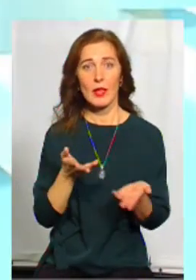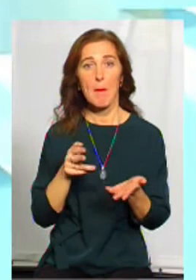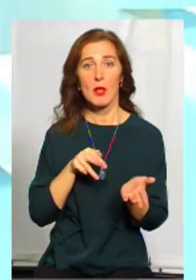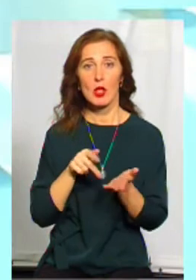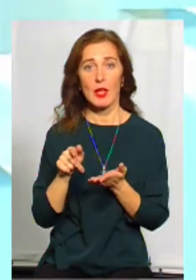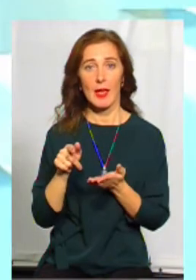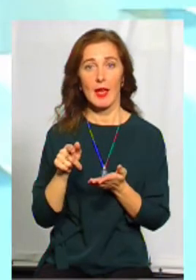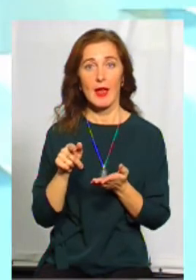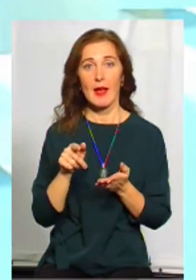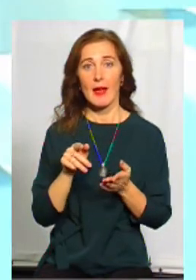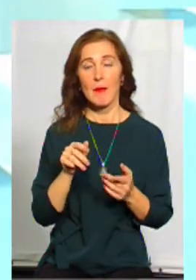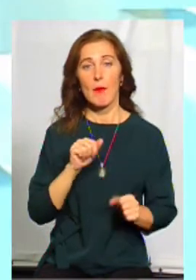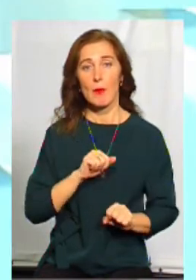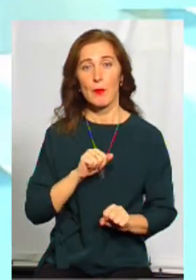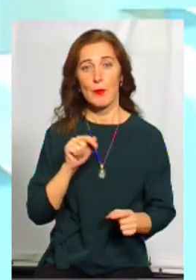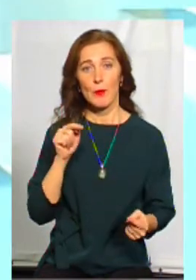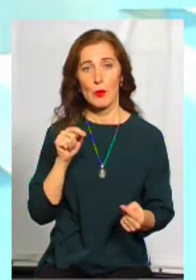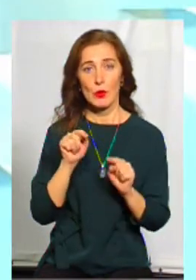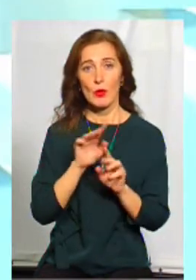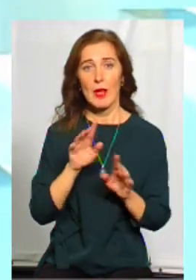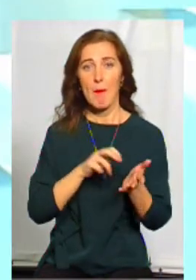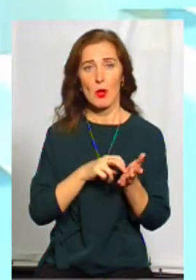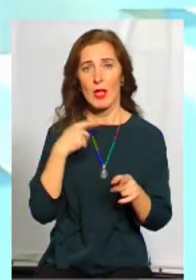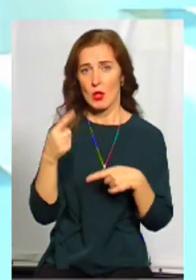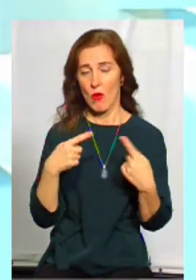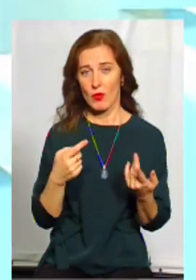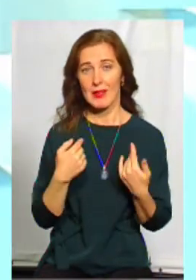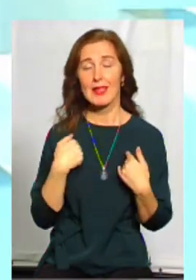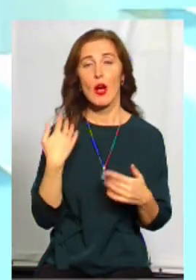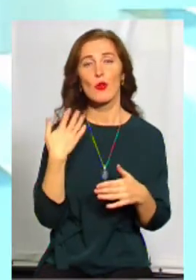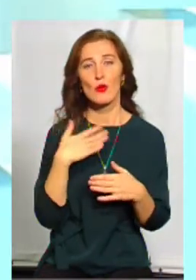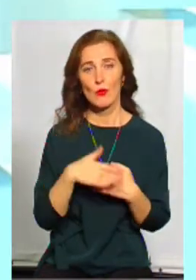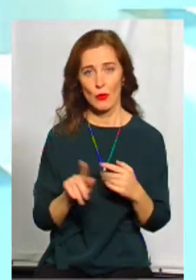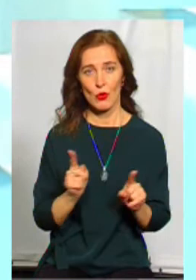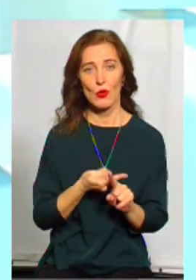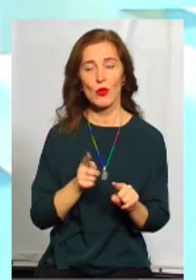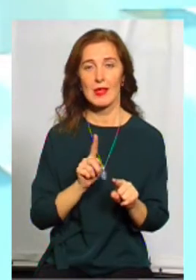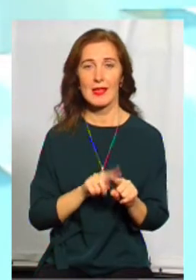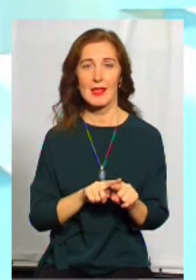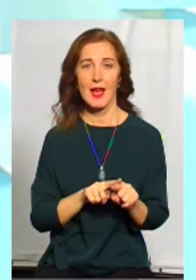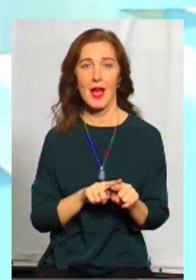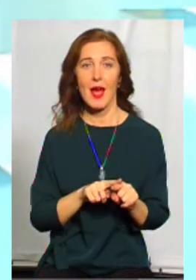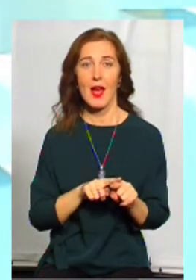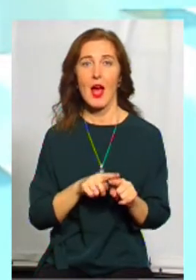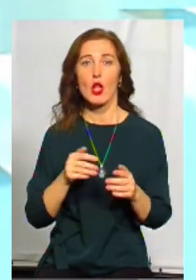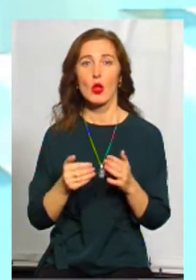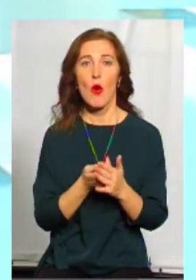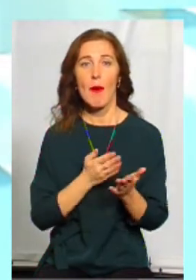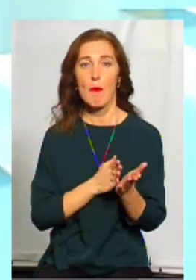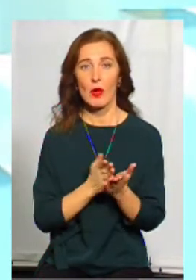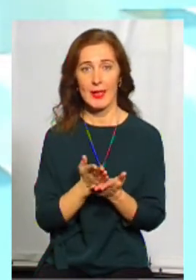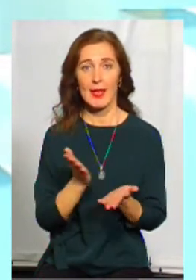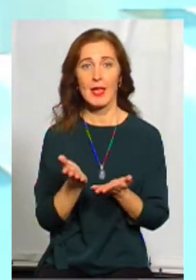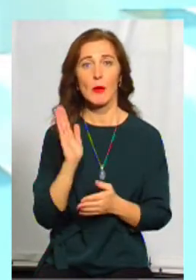які не бояться говорити, які надзвичайно компетентні. Я розумію, що це саме пласт нових політиків,